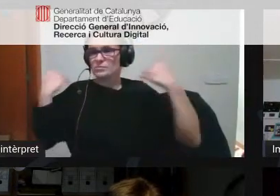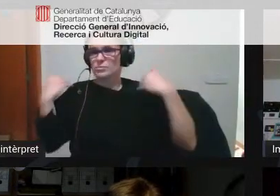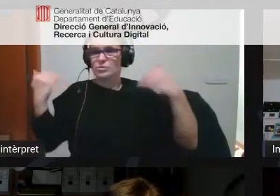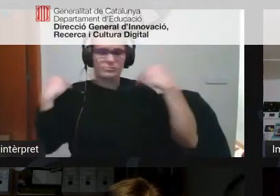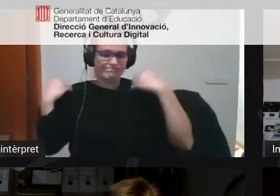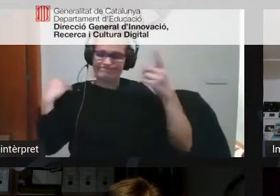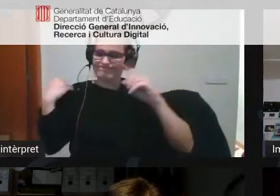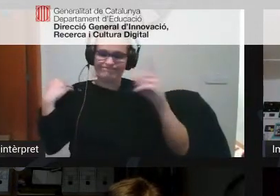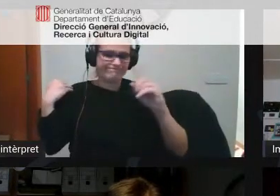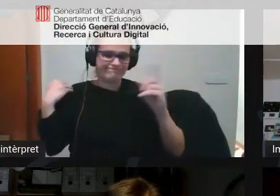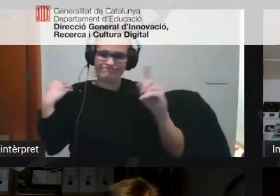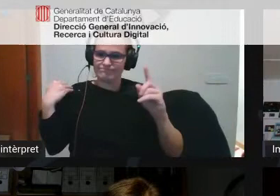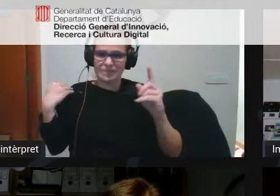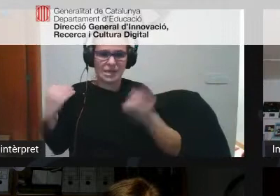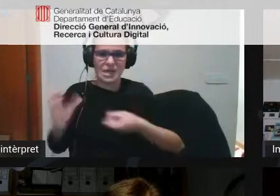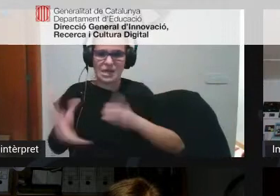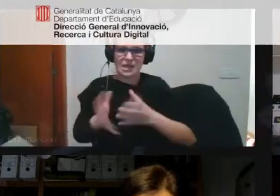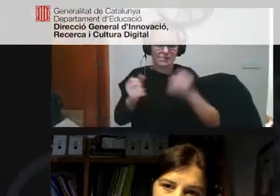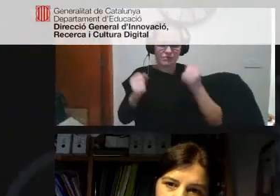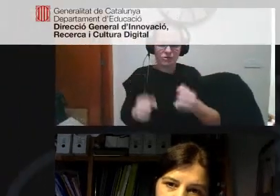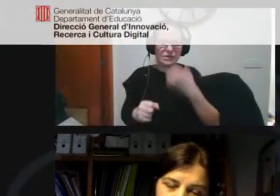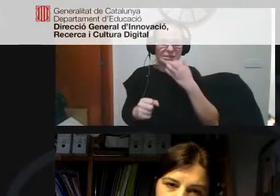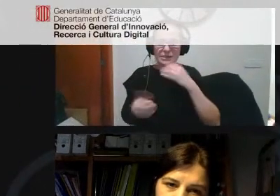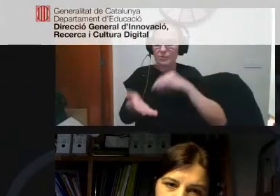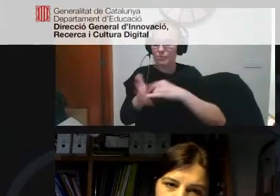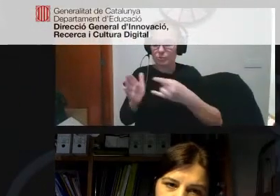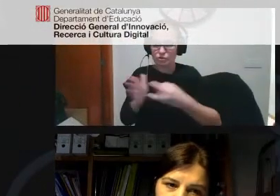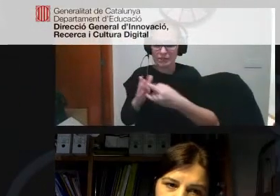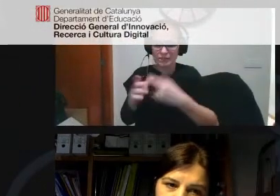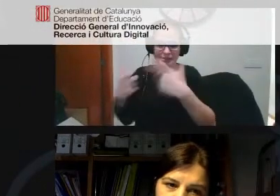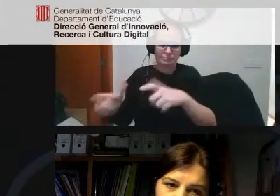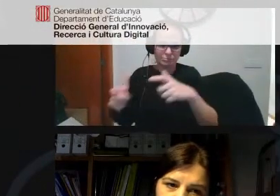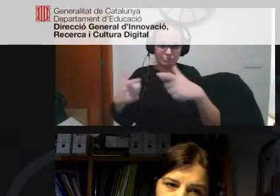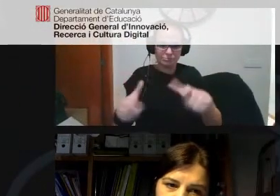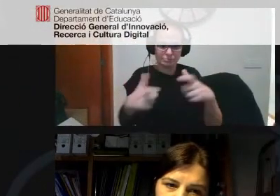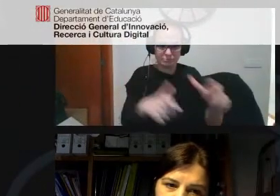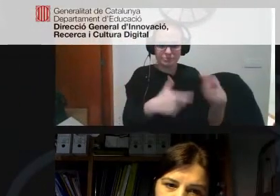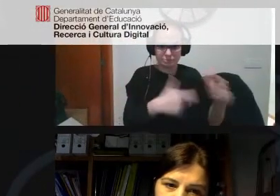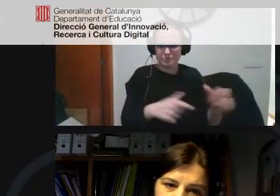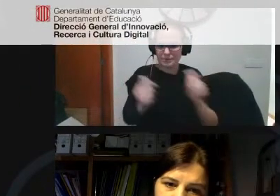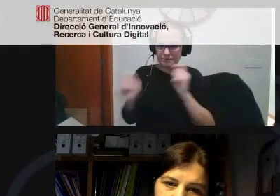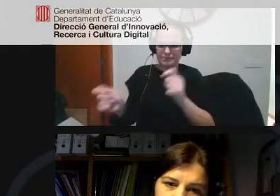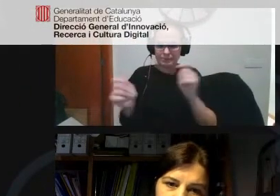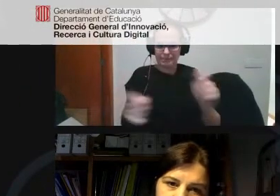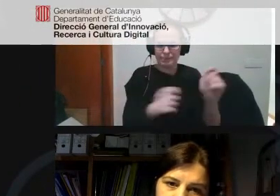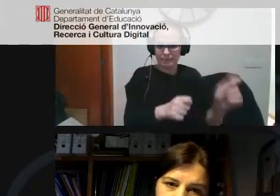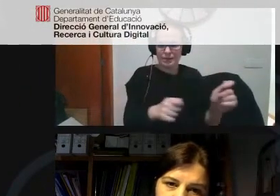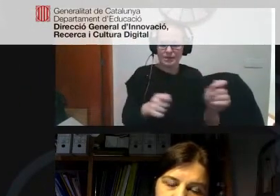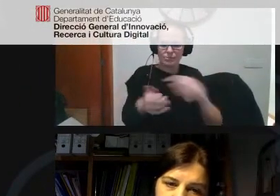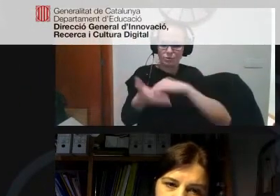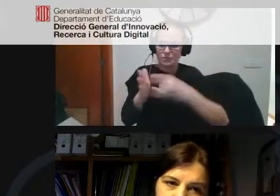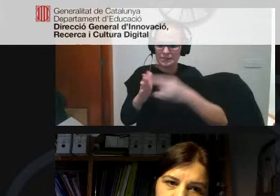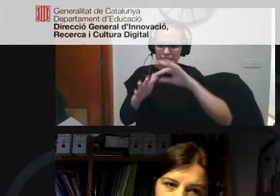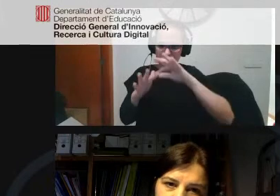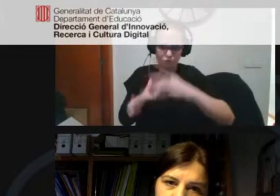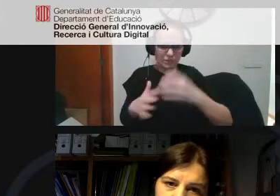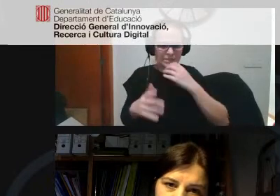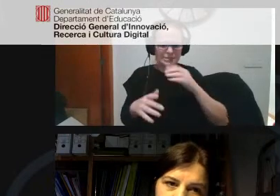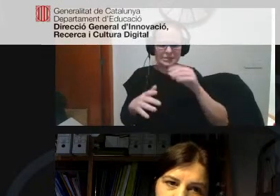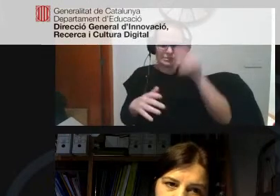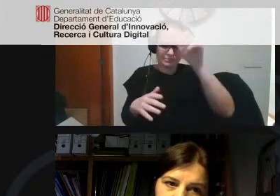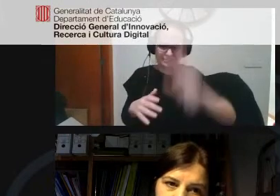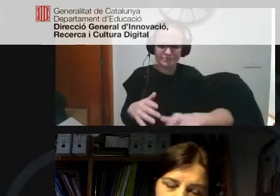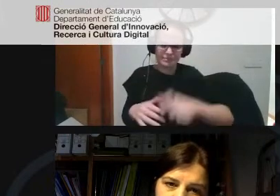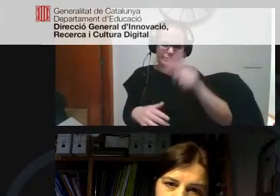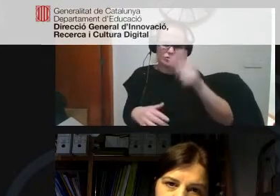cremar-ne molts d'entrada en canvi si els projectes importants els lidera gent que realment s'ho creu i gent que és